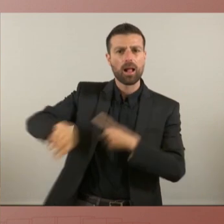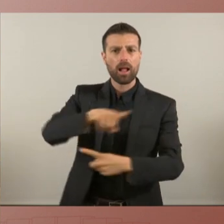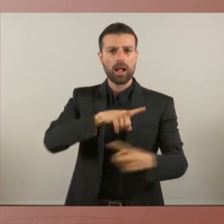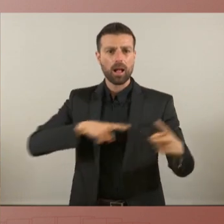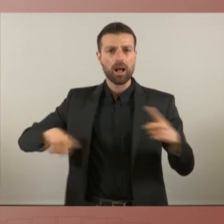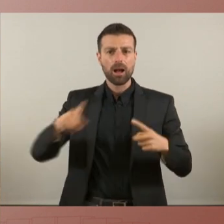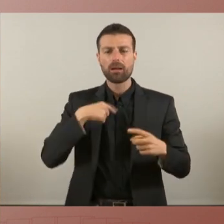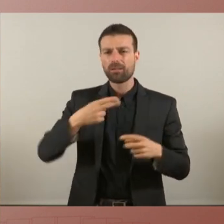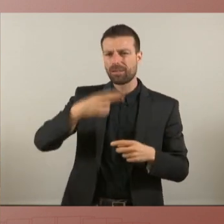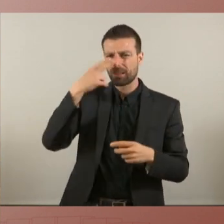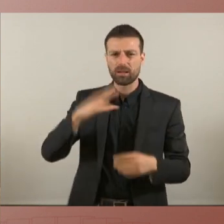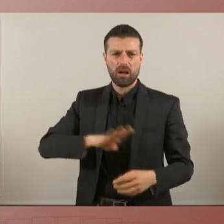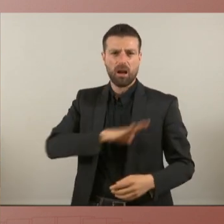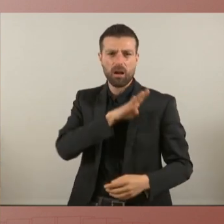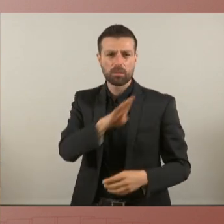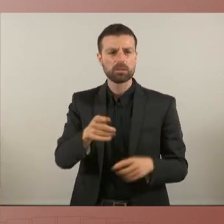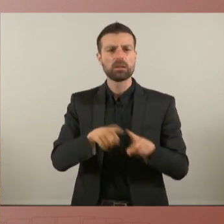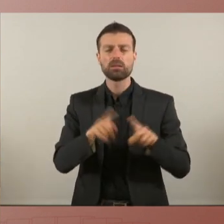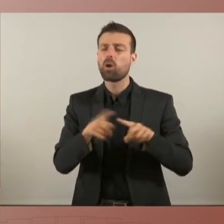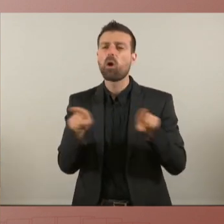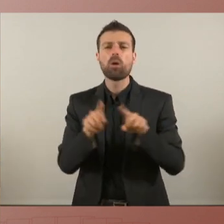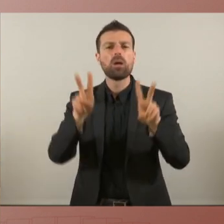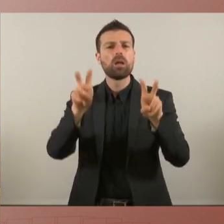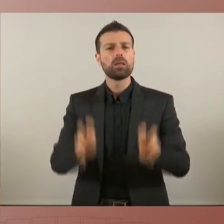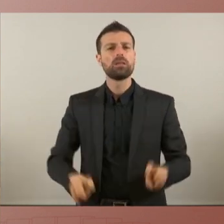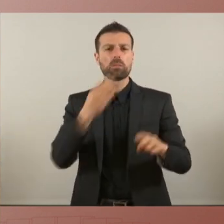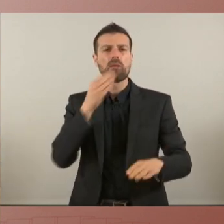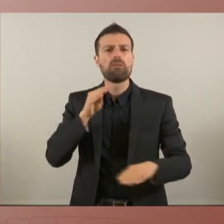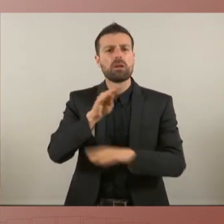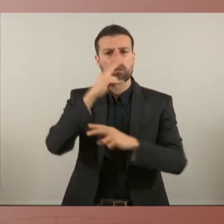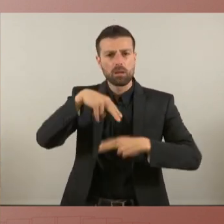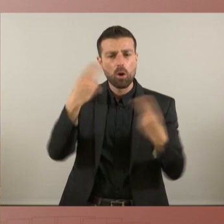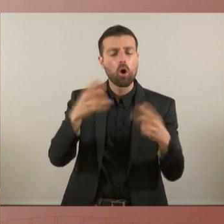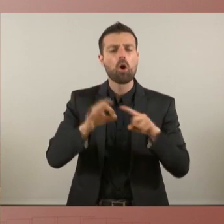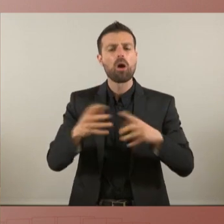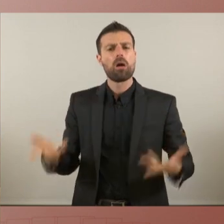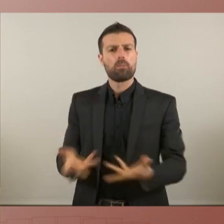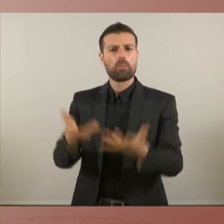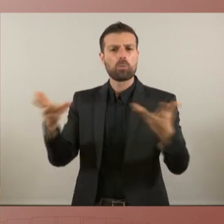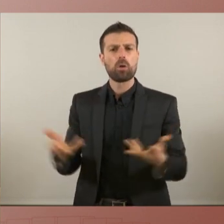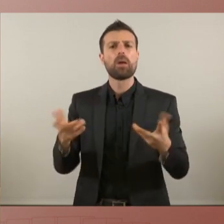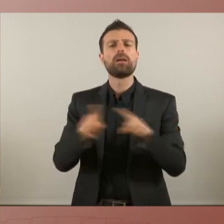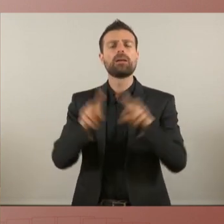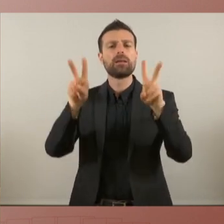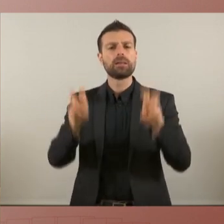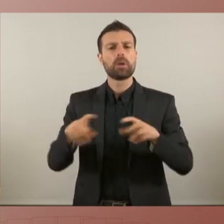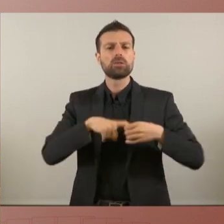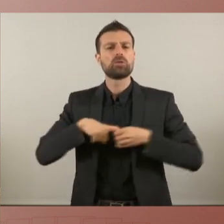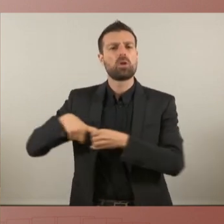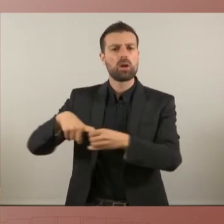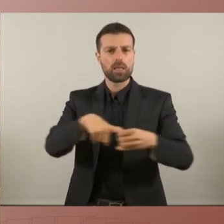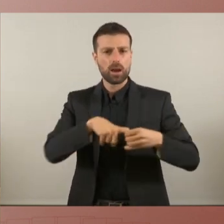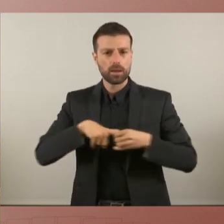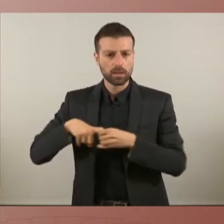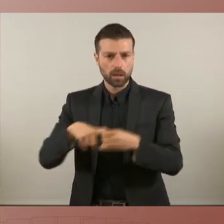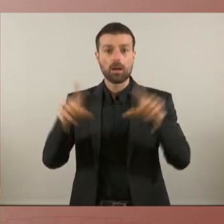en el pagament de lloguers de locals i línies de finançament públic generant cooperatives de treball a través de l'economia social i solidària de l